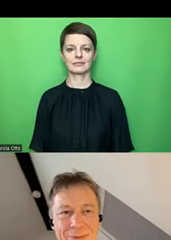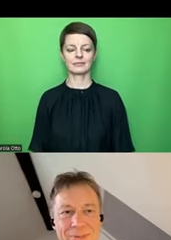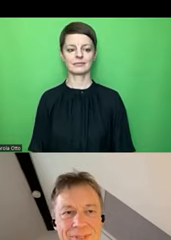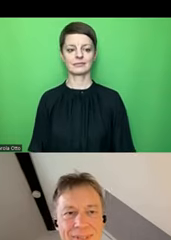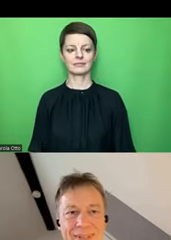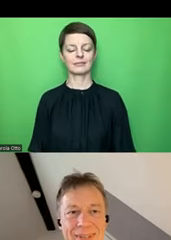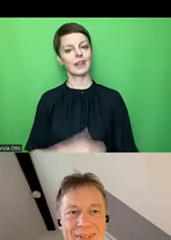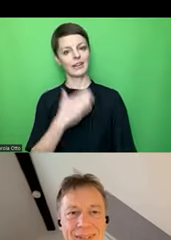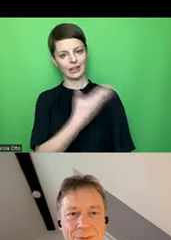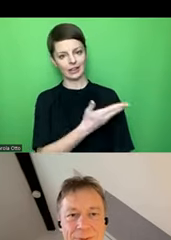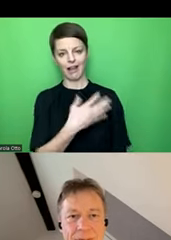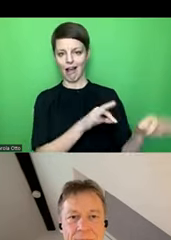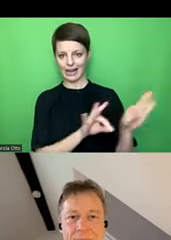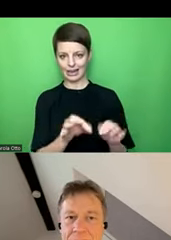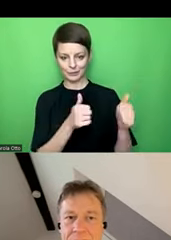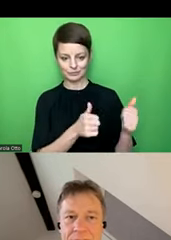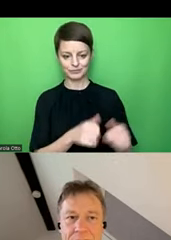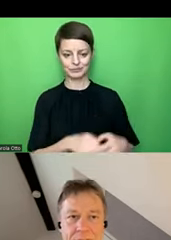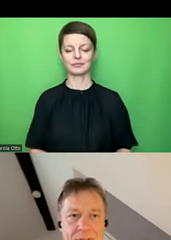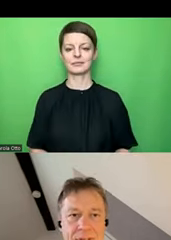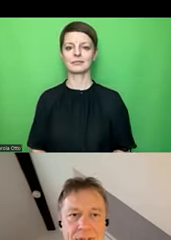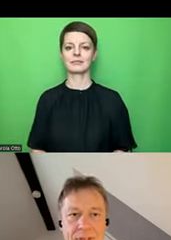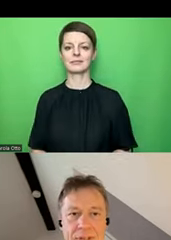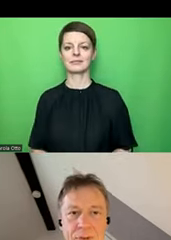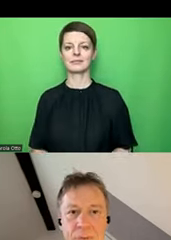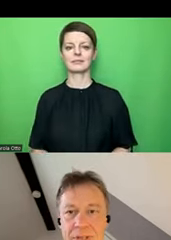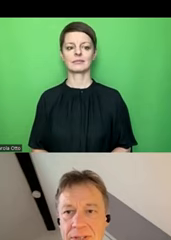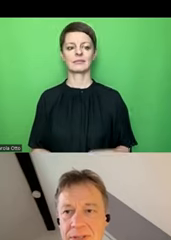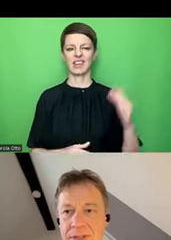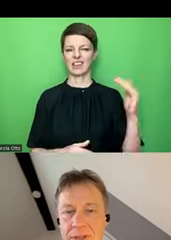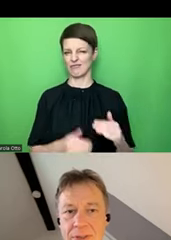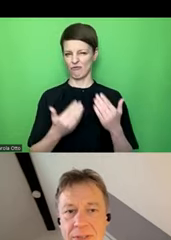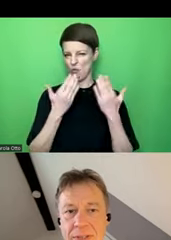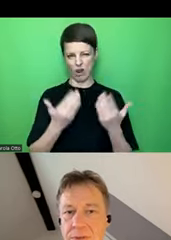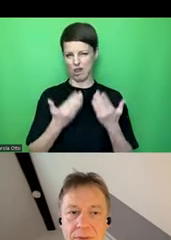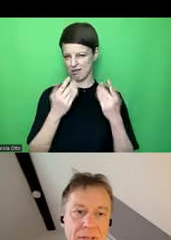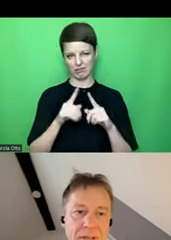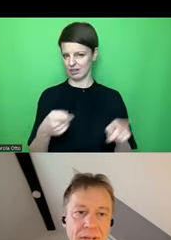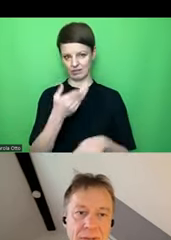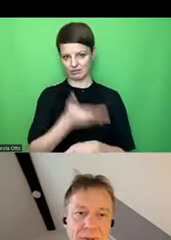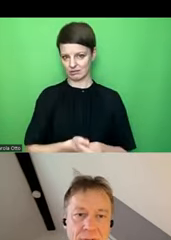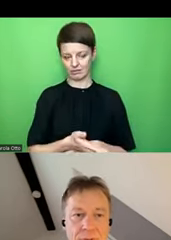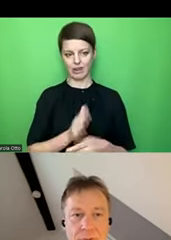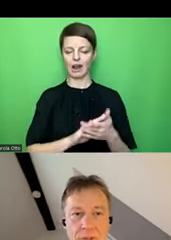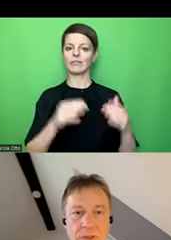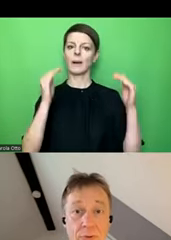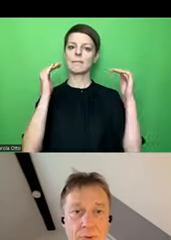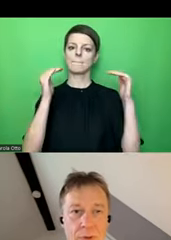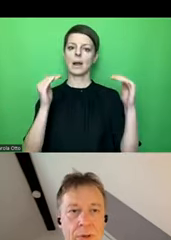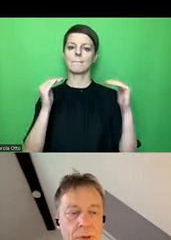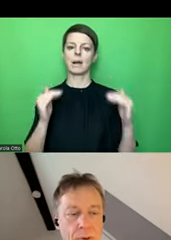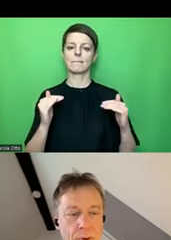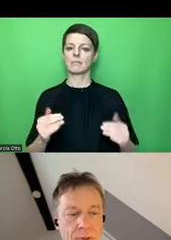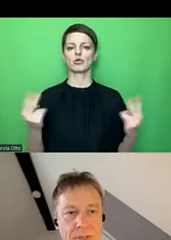dich, Gregor, für die Einleitung. Ich werde es die Agenda nicht vorlesen, die hier steht, sondern wir gehen einfach Schritt für Schritt